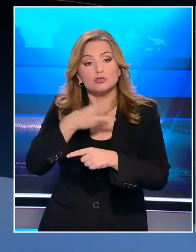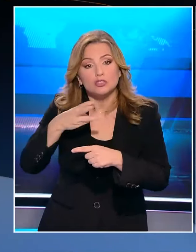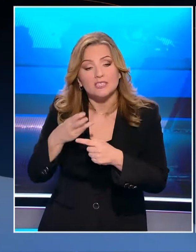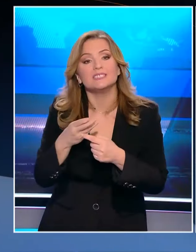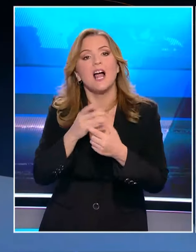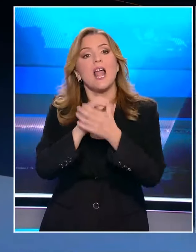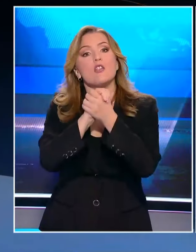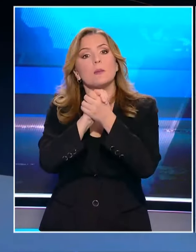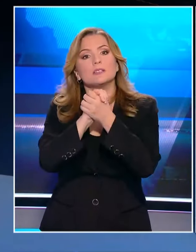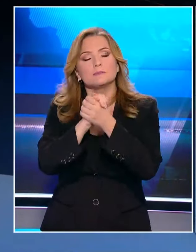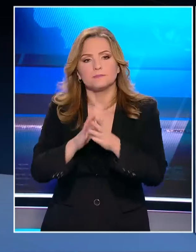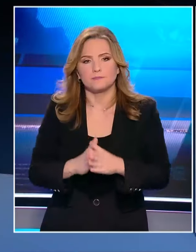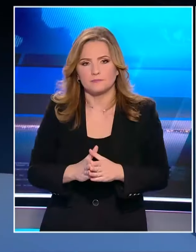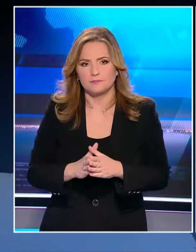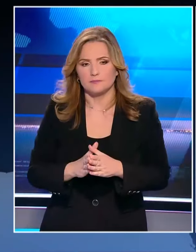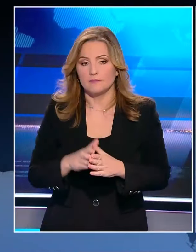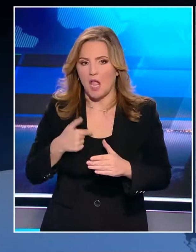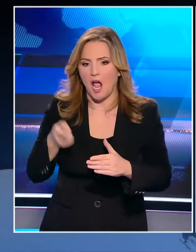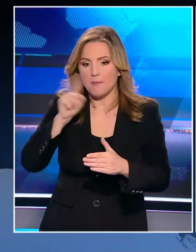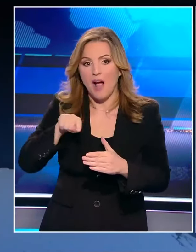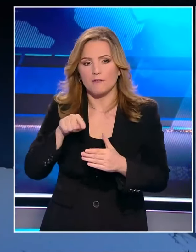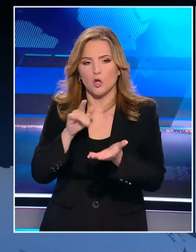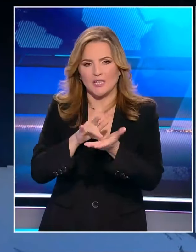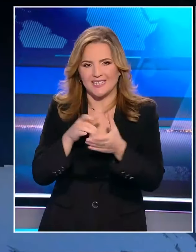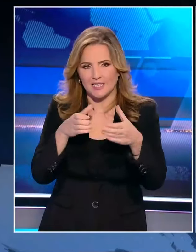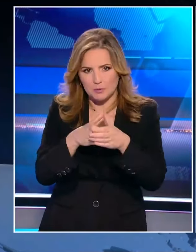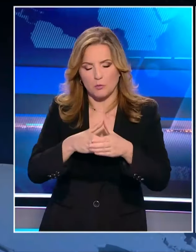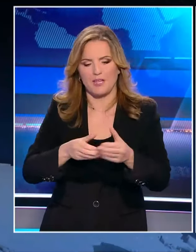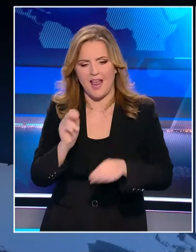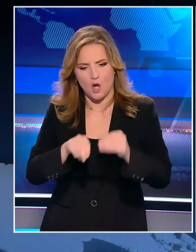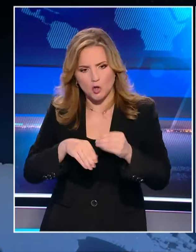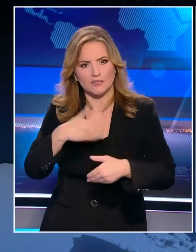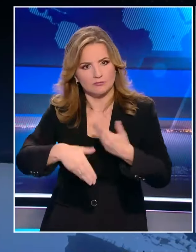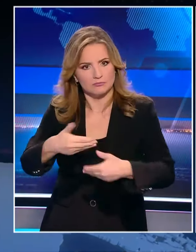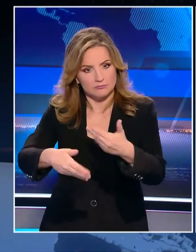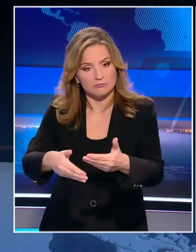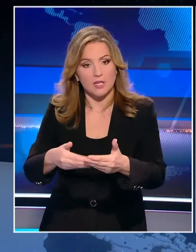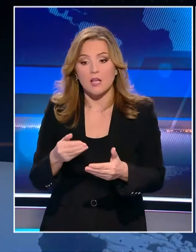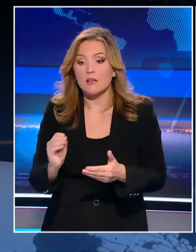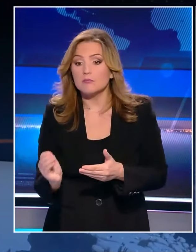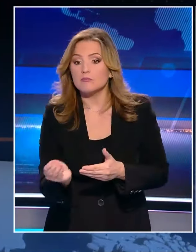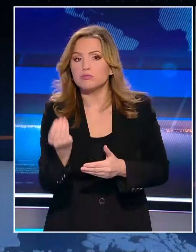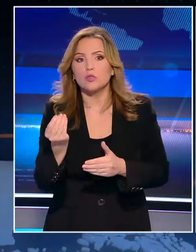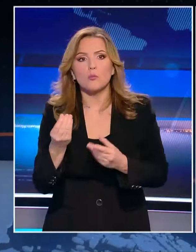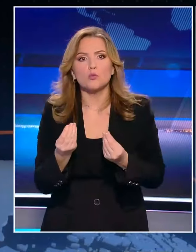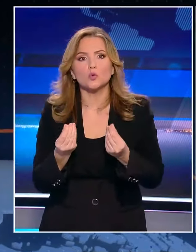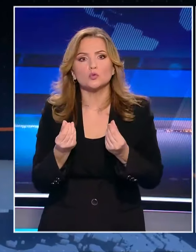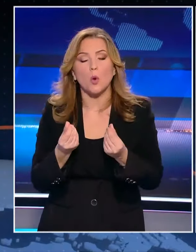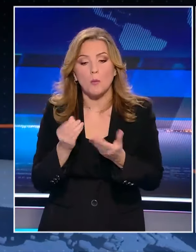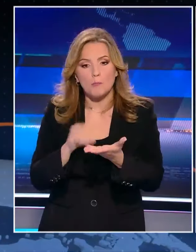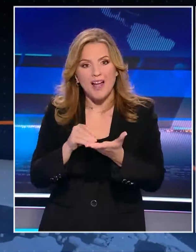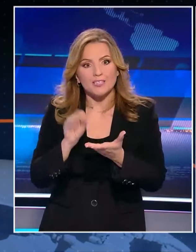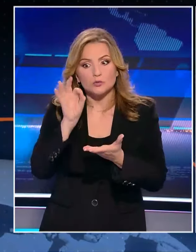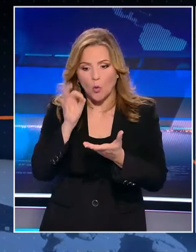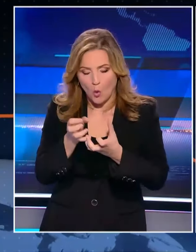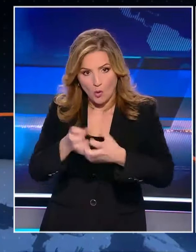Τρίφωνας Αλεξιάδης. Το να πάμε αύριο σε μια κεντρική επιτροπή και μετά σε μια εκλογική διαδικασία απλά για να επιλέξουμε με ποιο τρόπο θα διαιρεθούμε εκ νέου